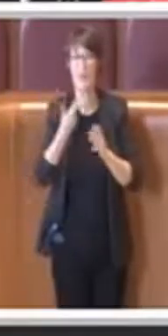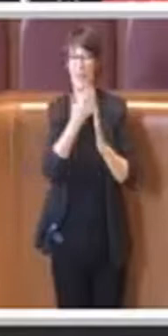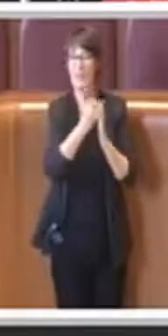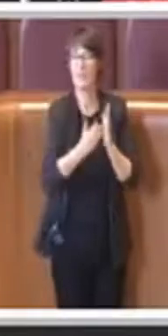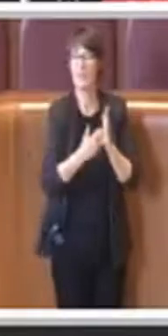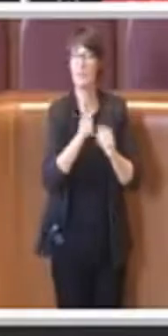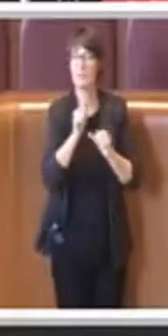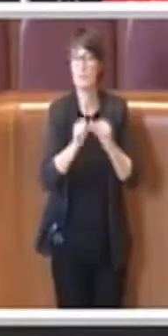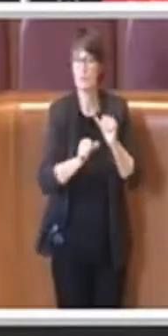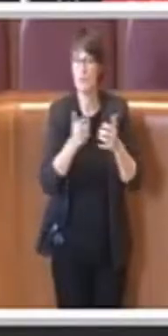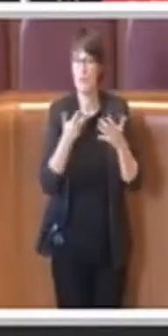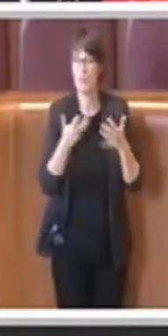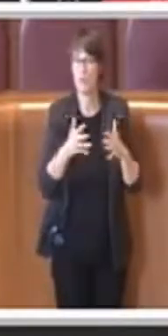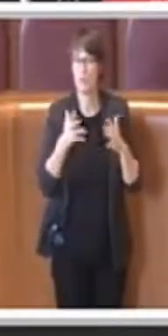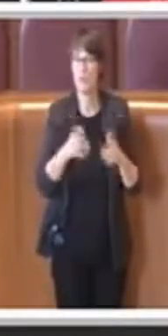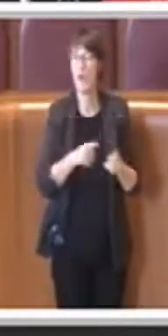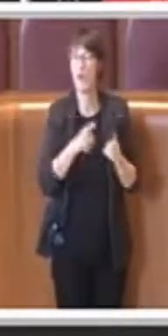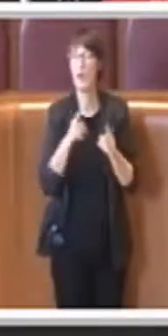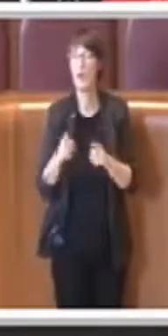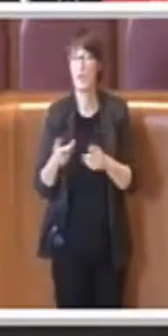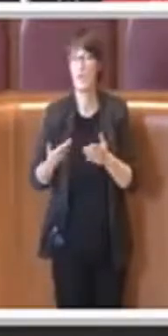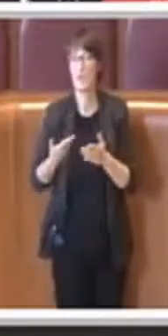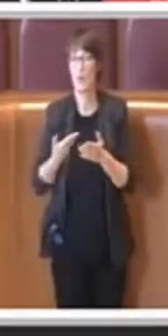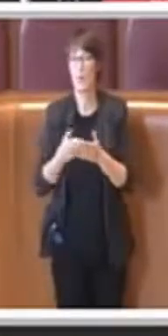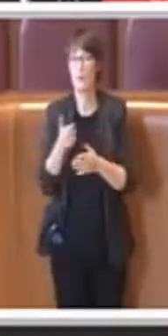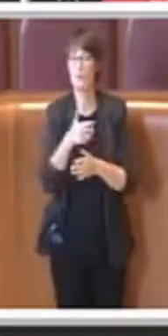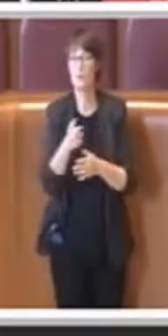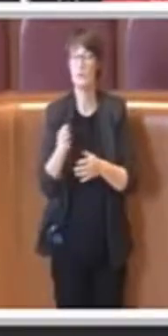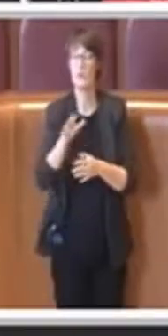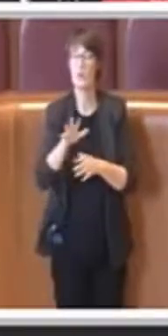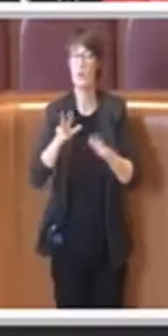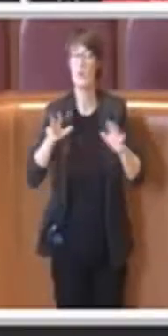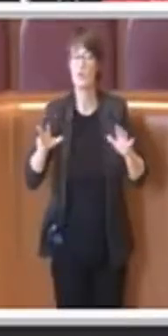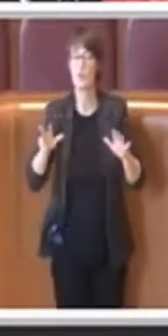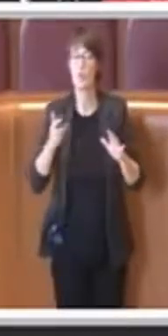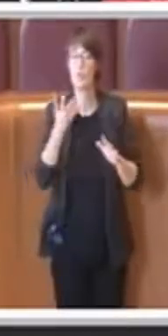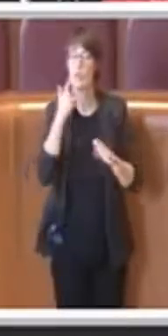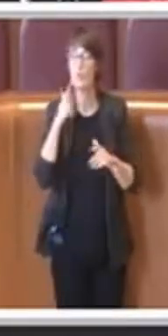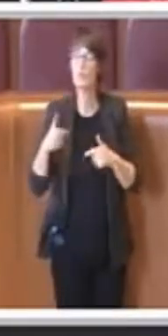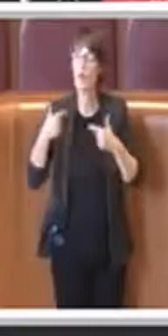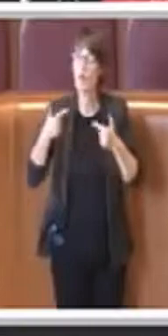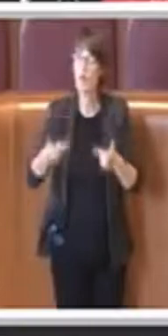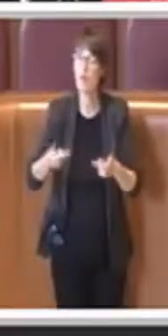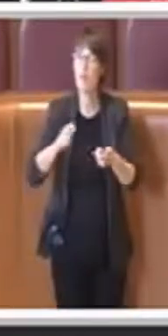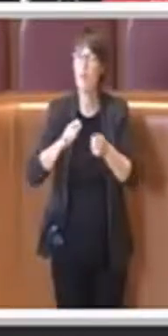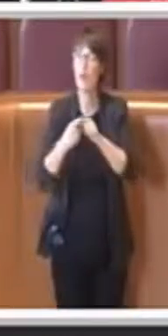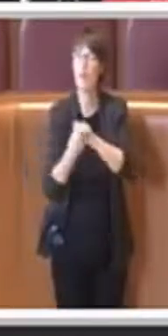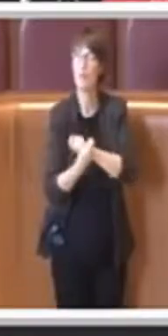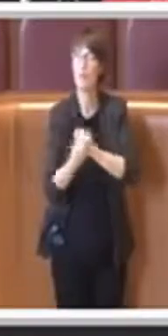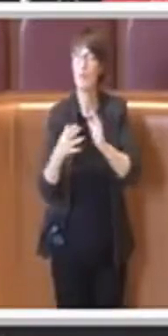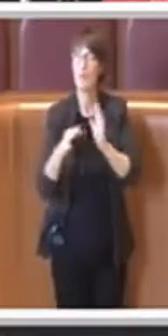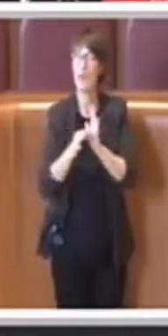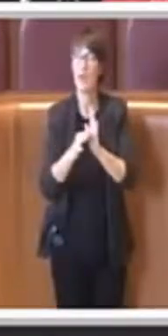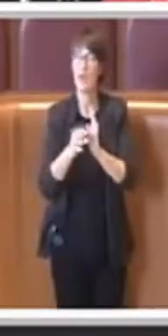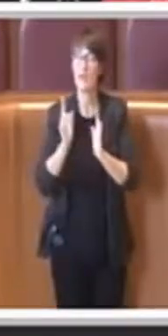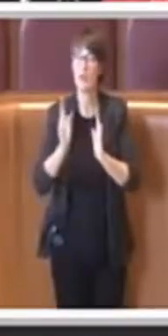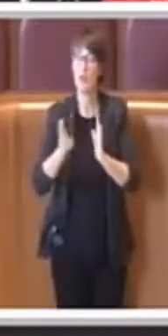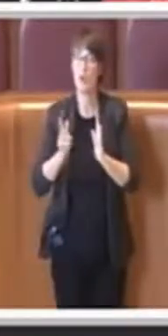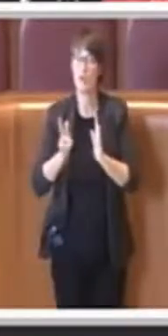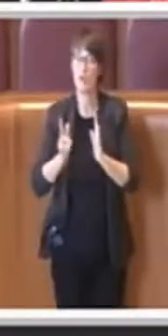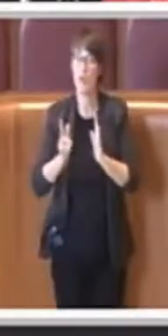158 modifica l'articolo 13, di fatto, di